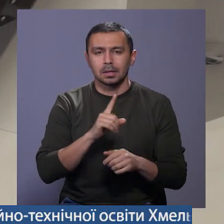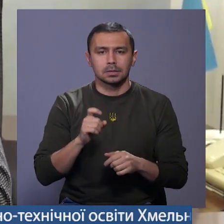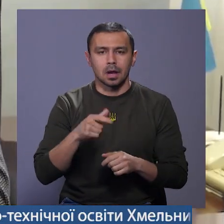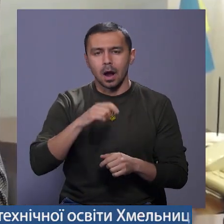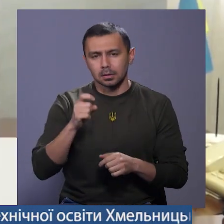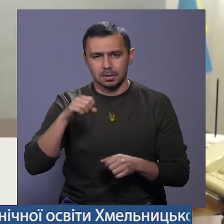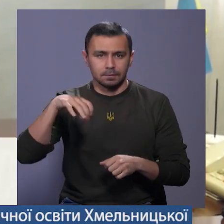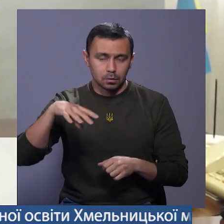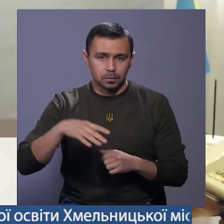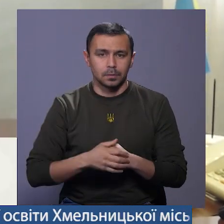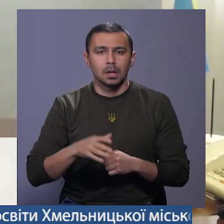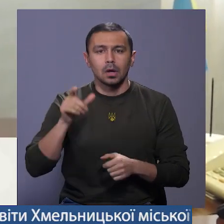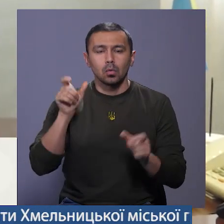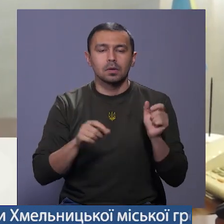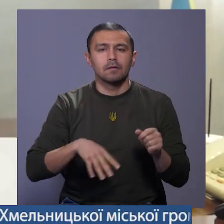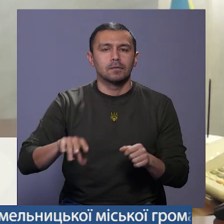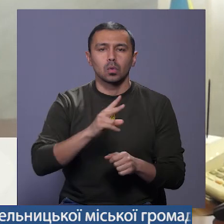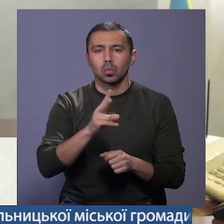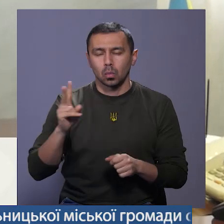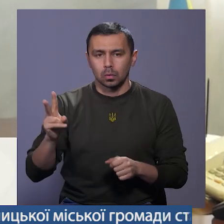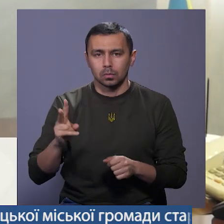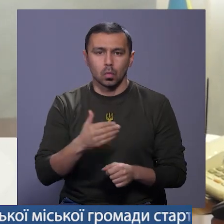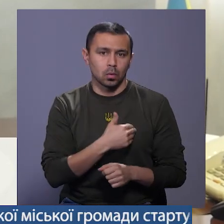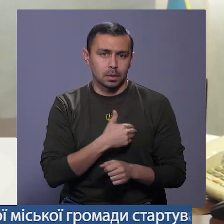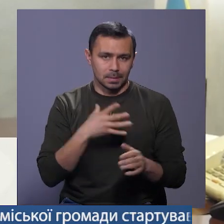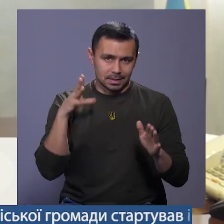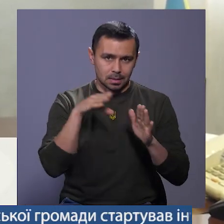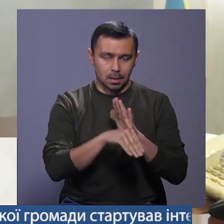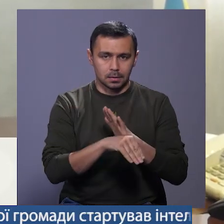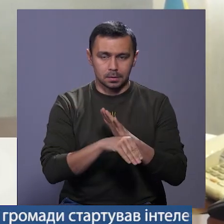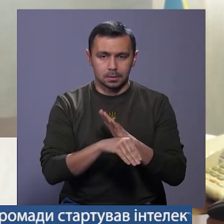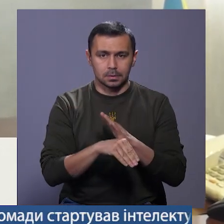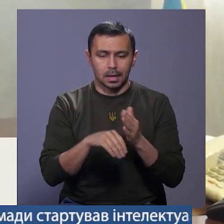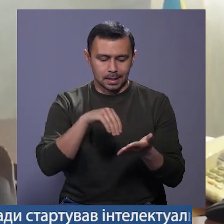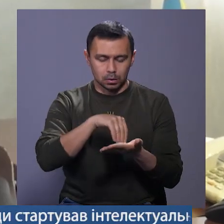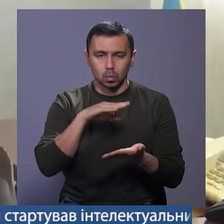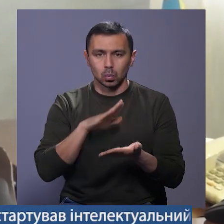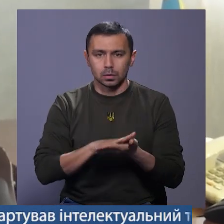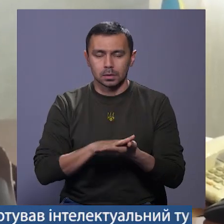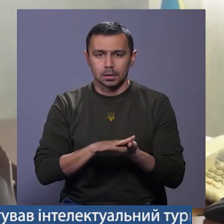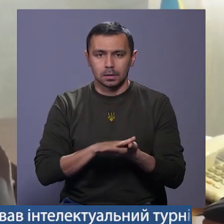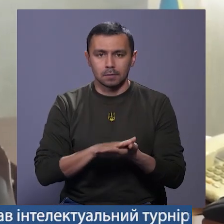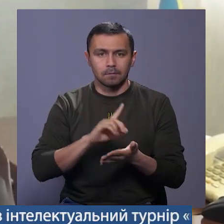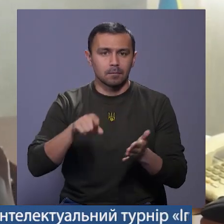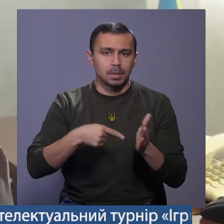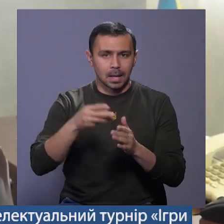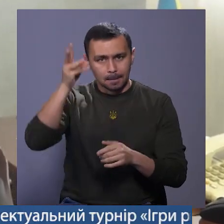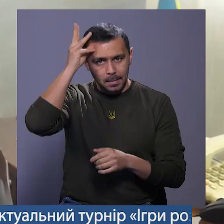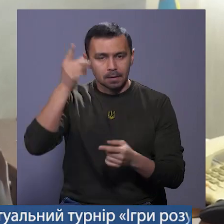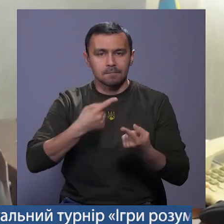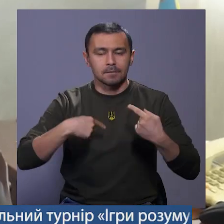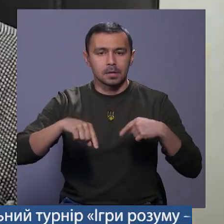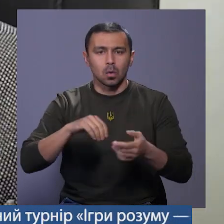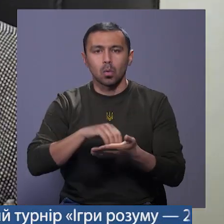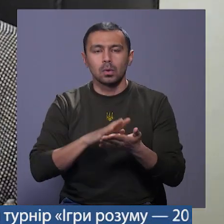комірне. Люди всі, які хотіли би заселитися, реєструються у місті Хмельницькому відділі